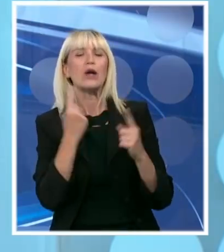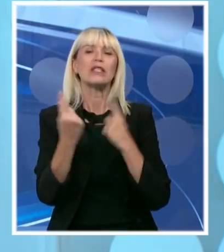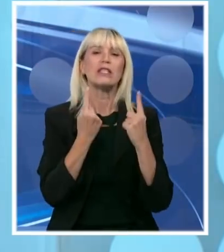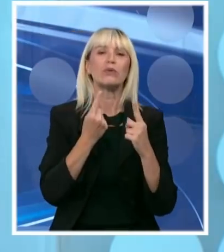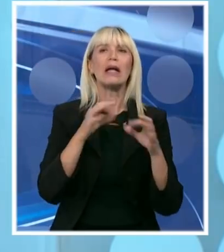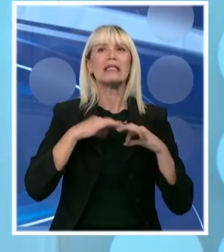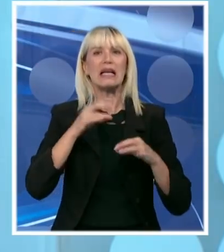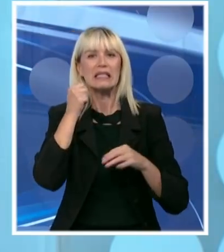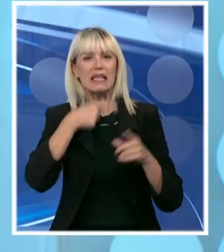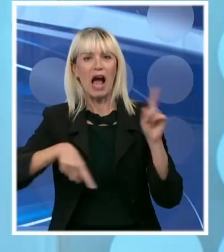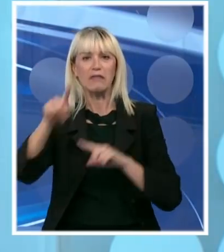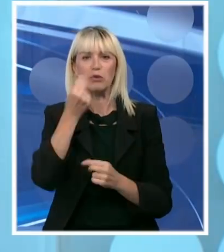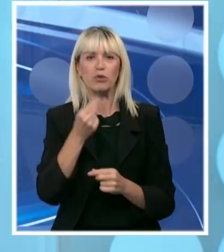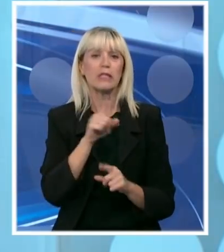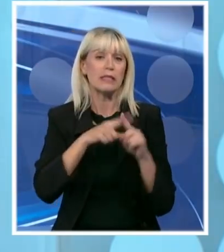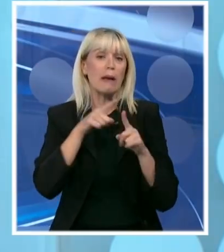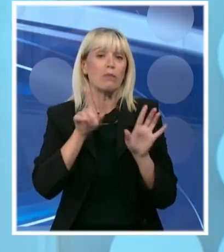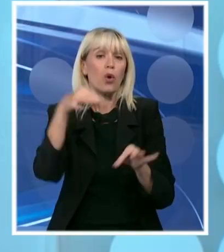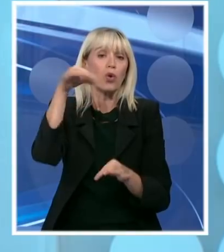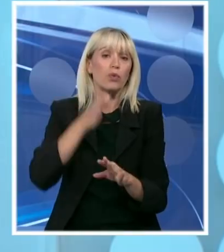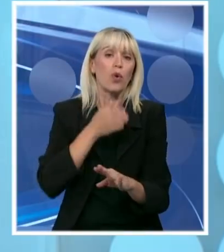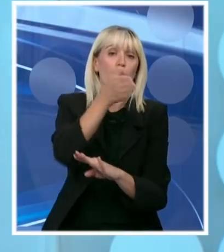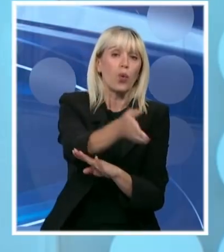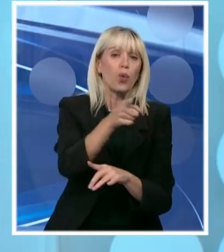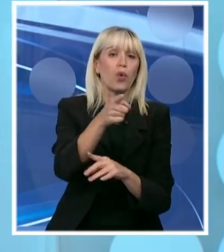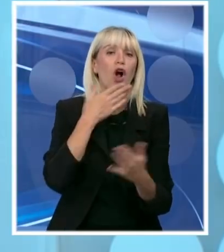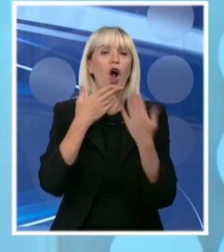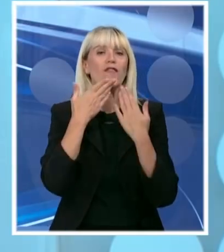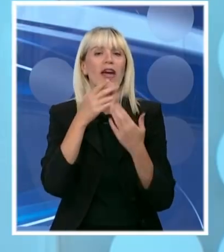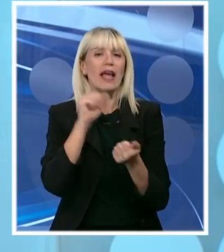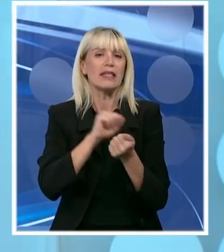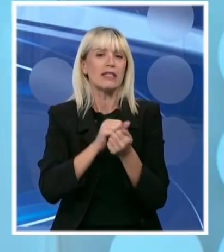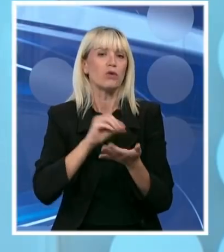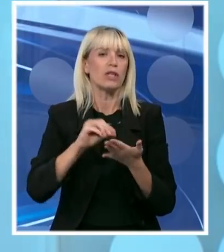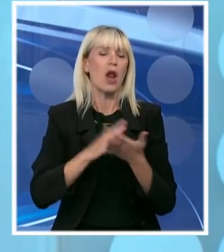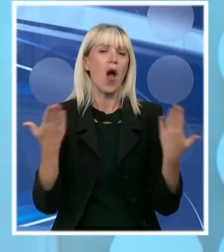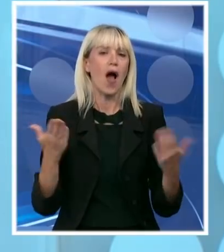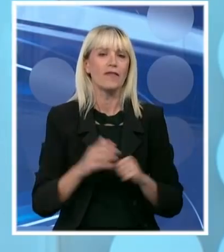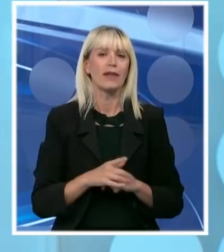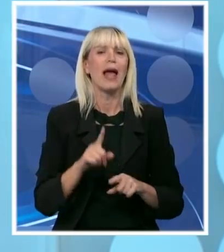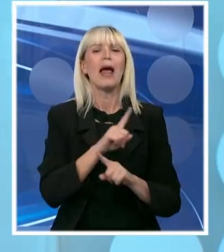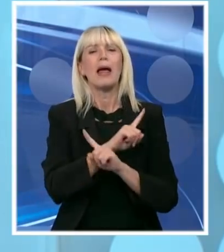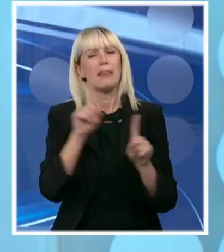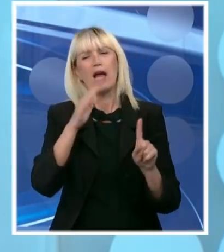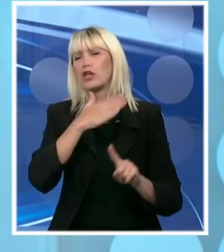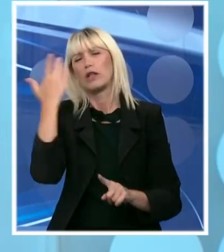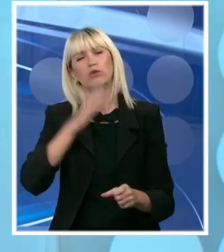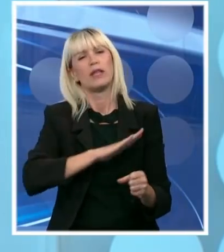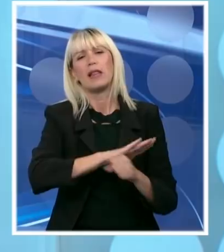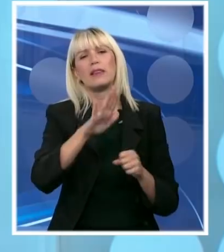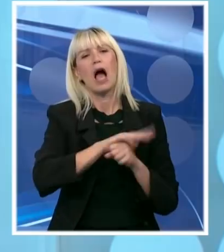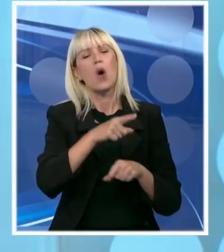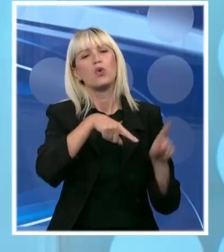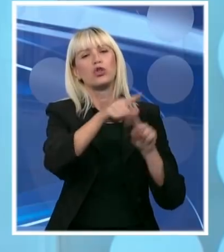reputaciju. Nećete moći da srušite reputaciju najboljih u ovoj zemlji. Nikada to nećete uspeti. I nikada neće najgori postati najbolji.